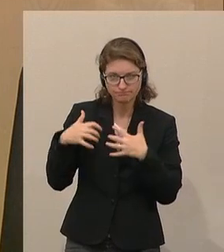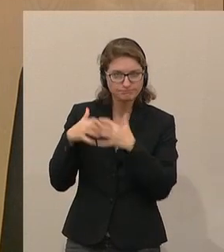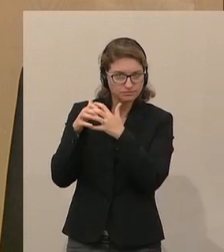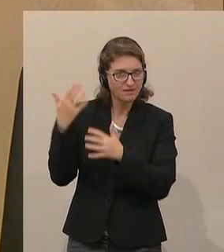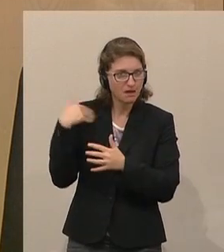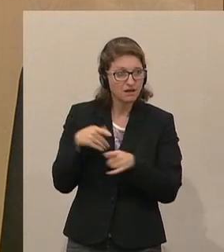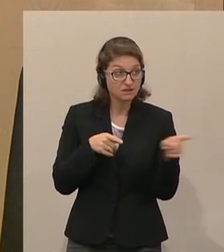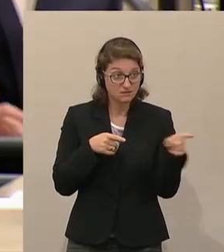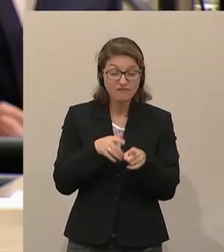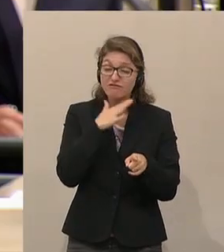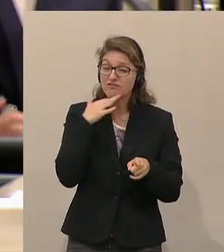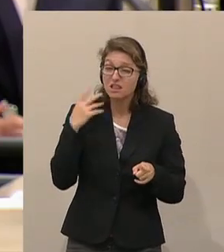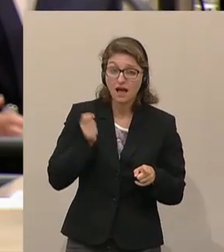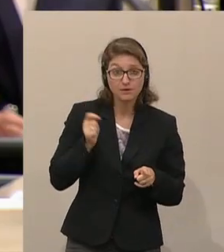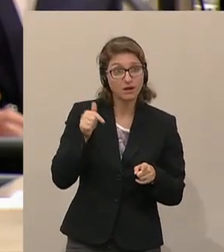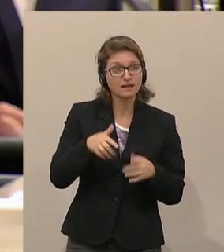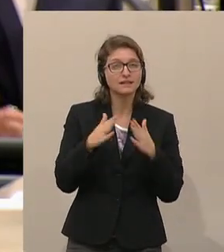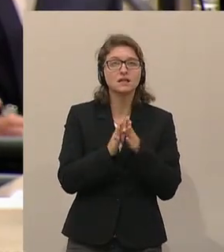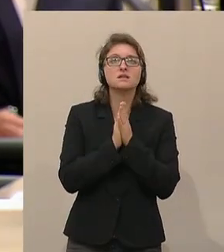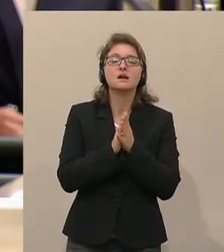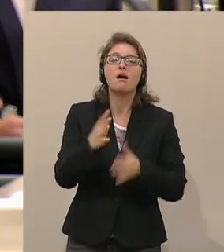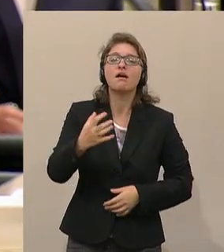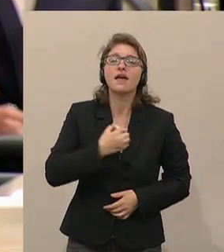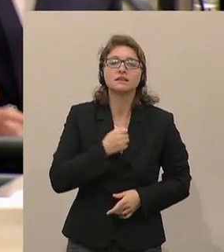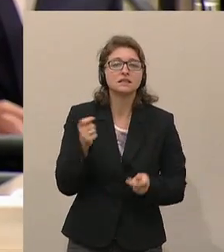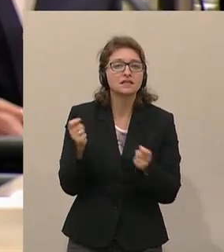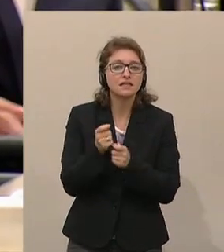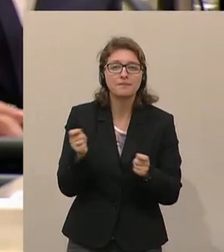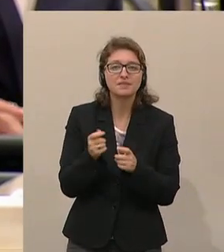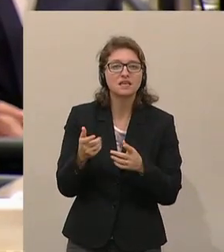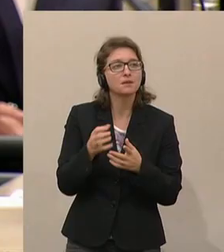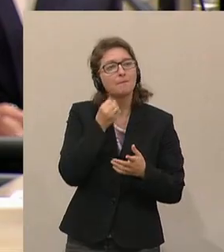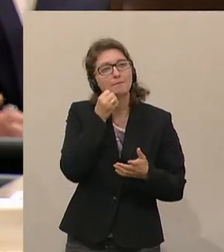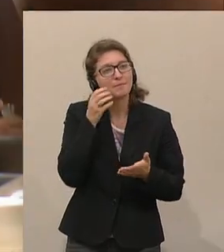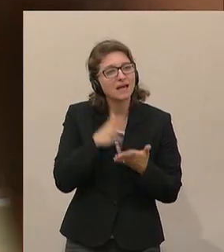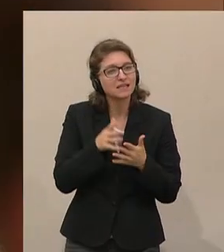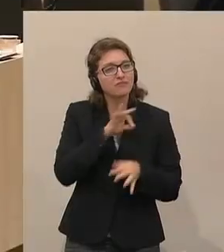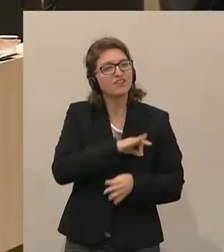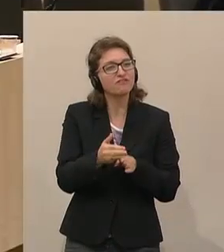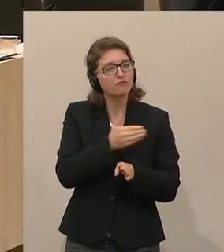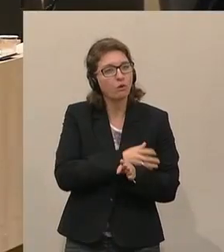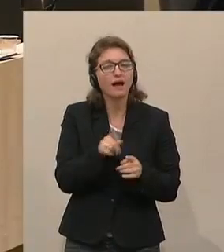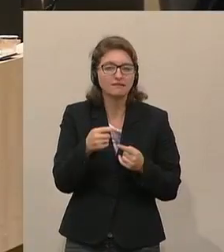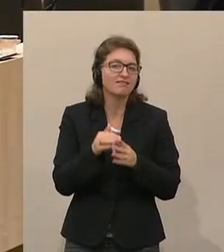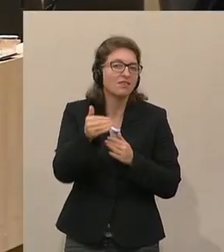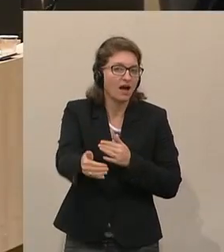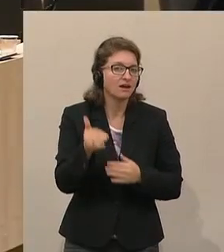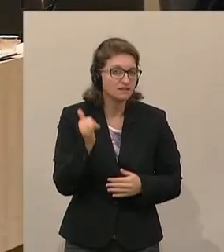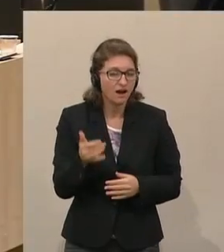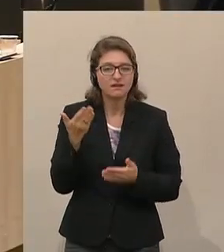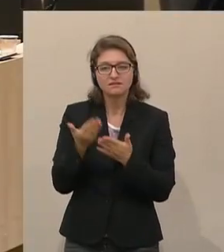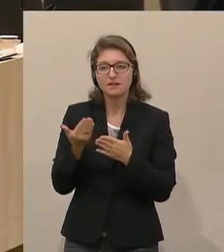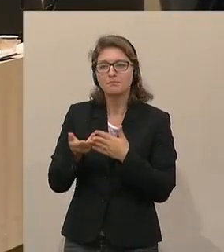Recht viele Abgeordnete in dem Haus gesagt, endlich gibt es keine vorherige Berichtspflicht, sondern erst im Nachhinein, damit die Wirtschafts- und